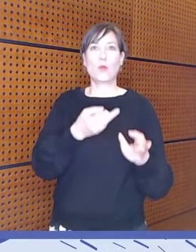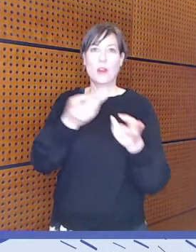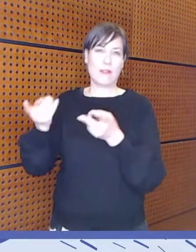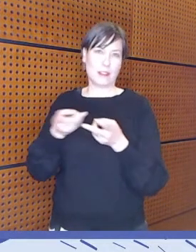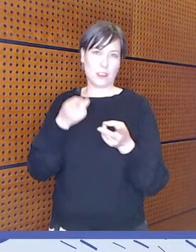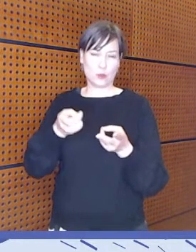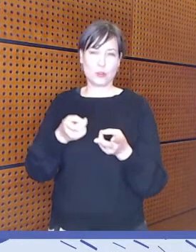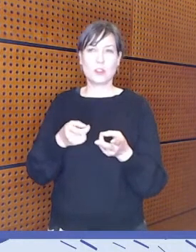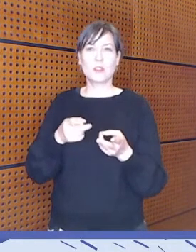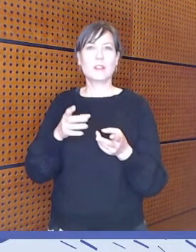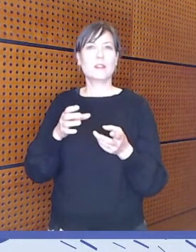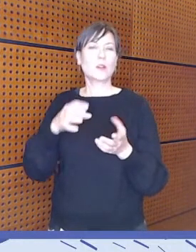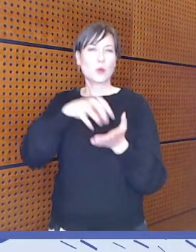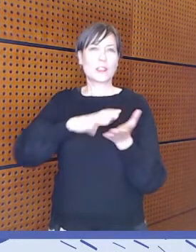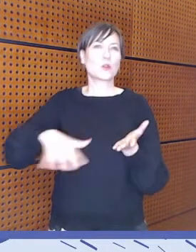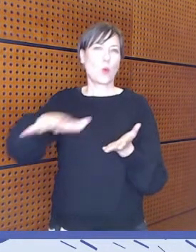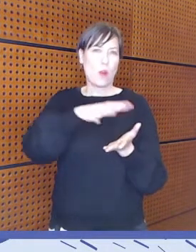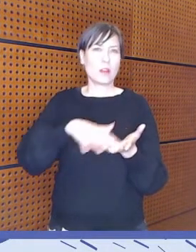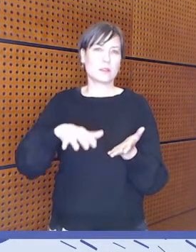yhteiskunnassa.